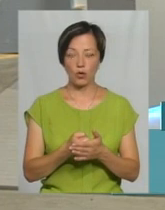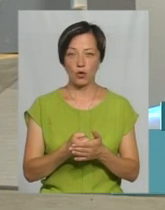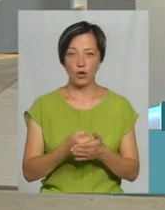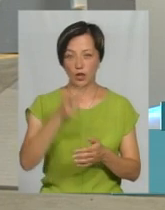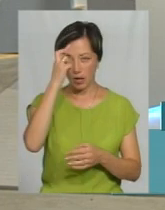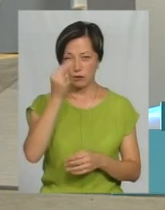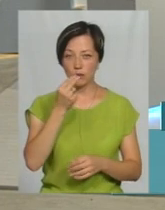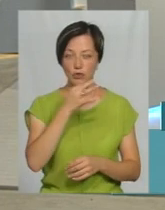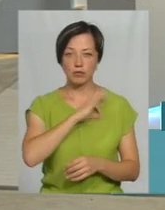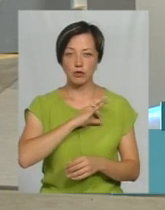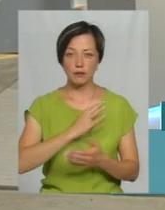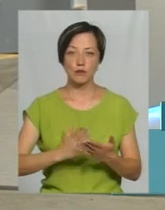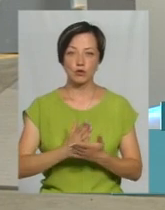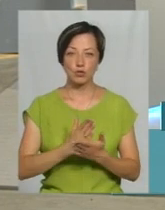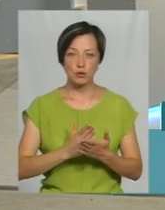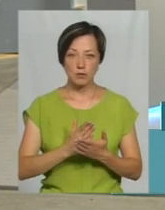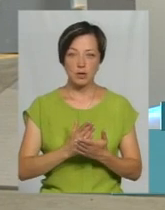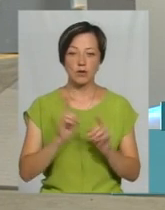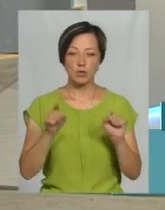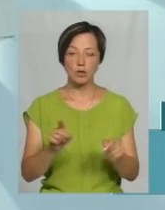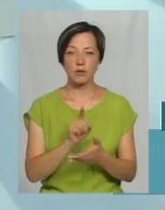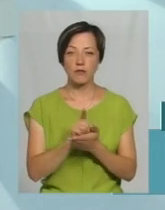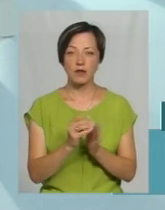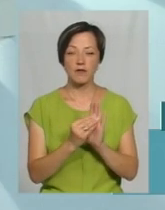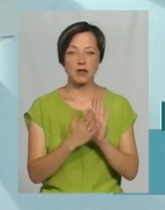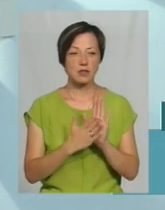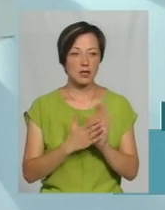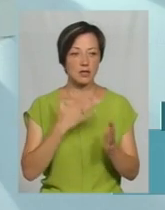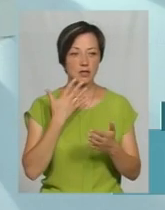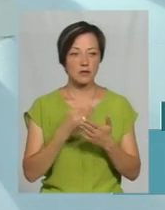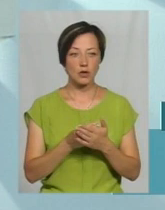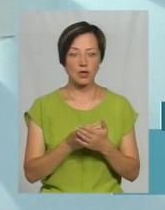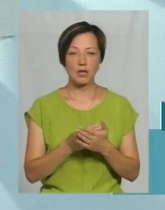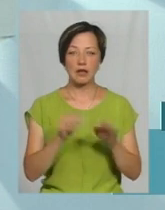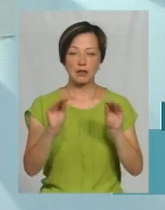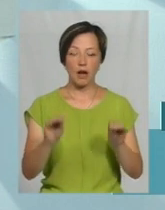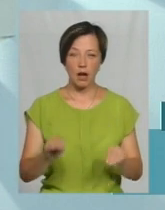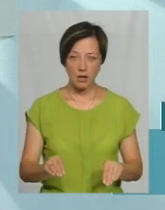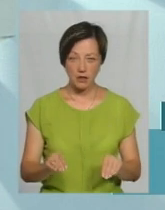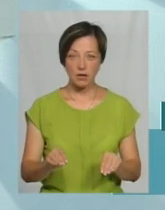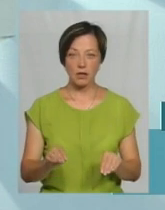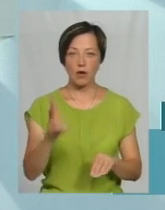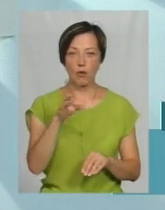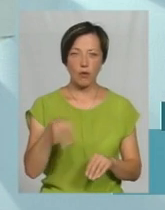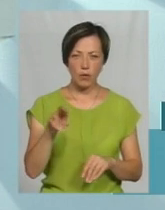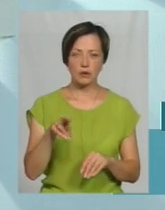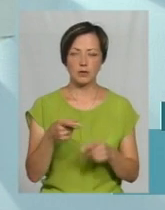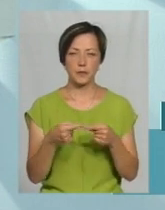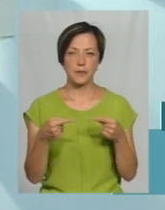тобто, до Держпродспоживслужби. Туди вони повинні вказати свої ідентифікаційні дані, ідентифікаційний код,